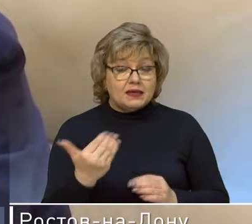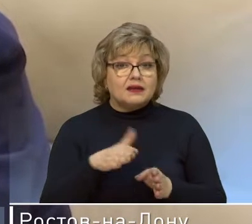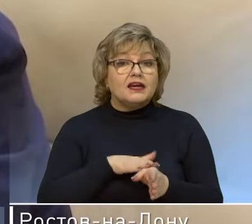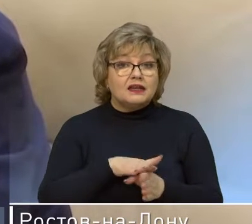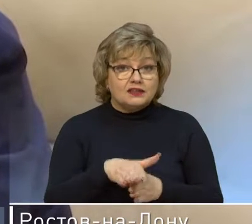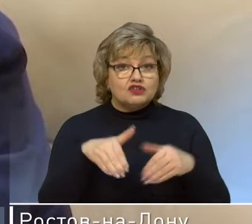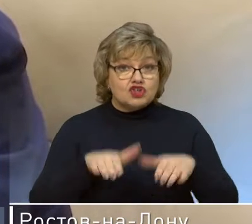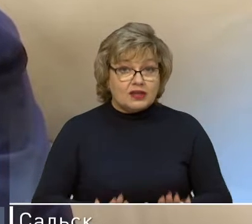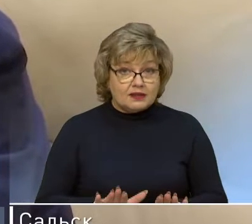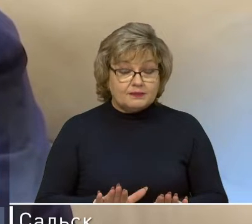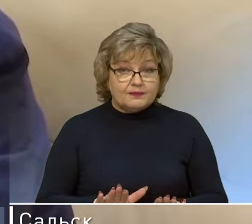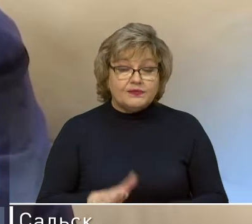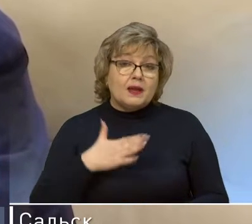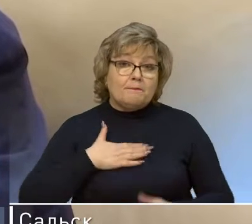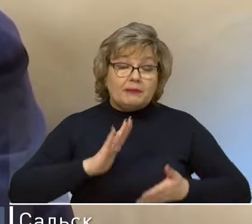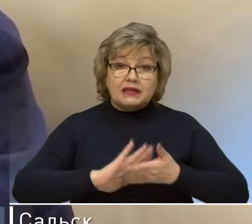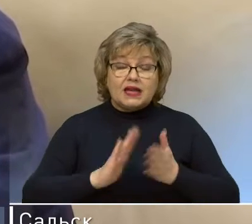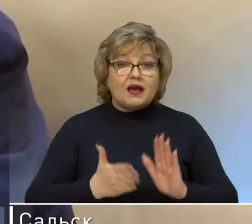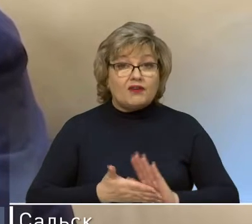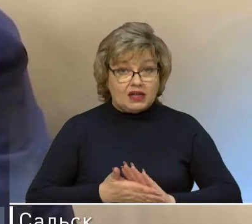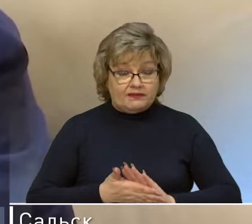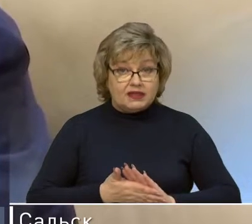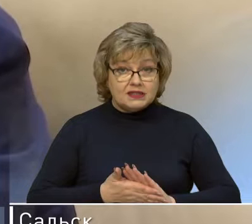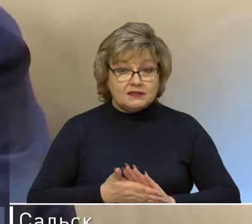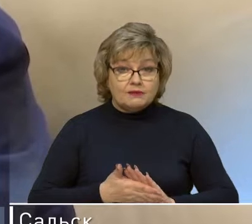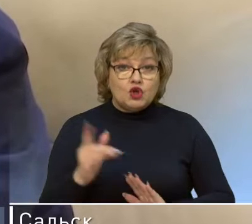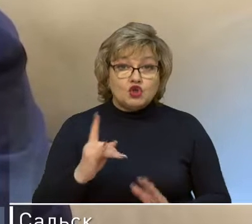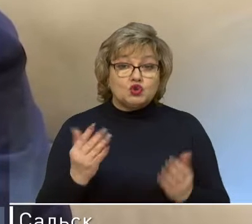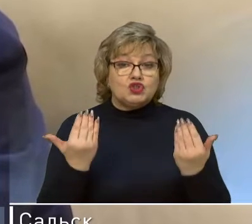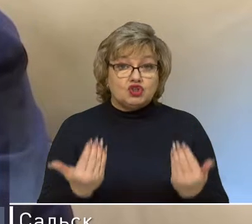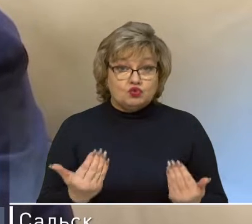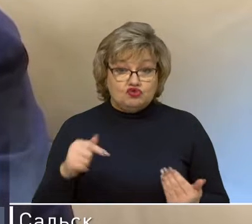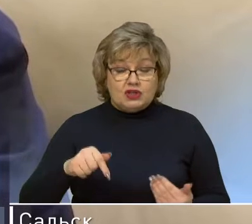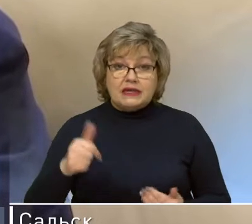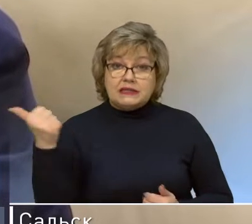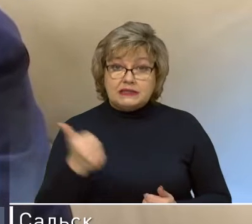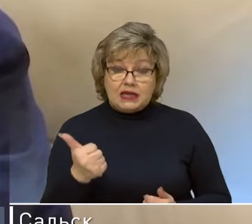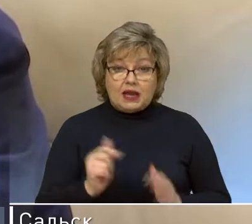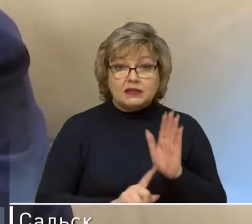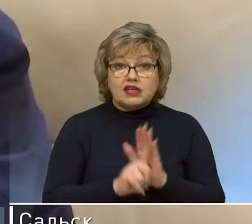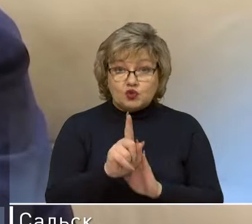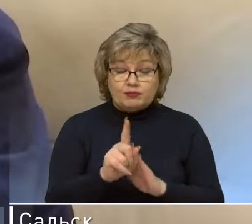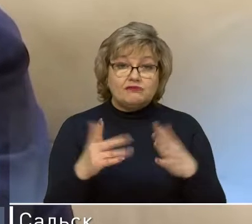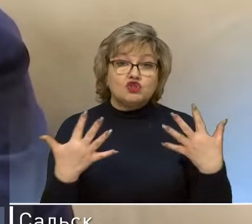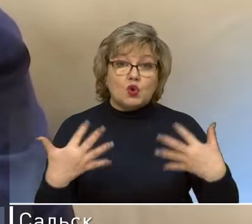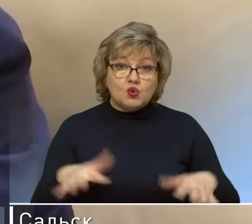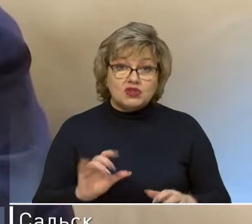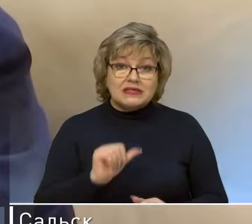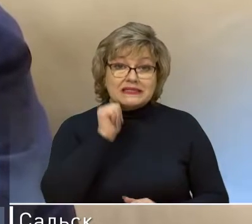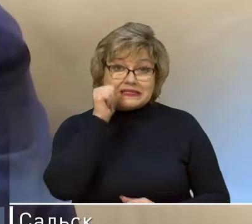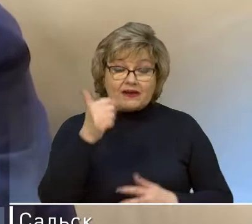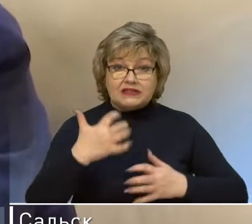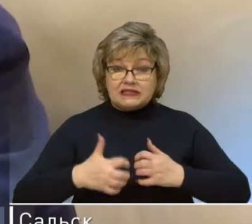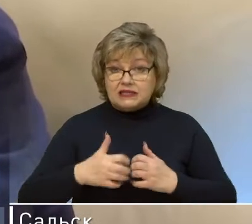ликвидации. Мы договаривались, что текущая неделя, наступившая уже завтра,